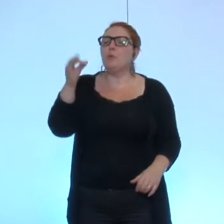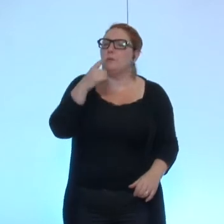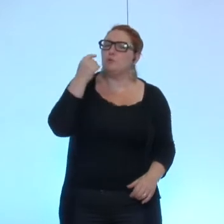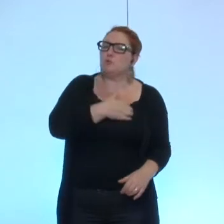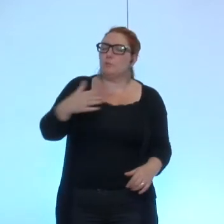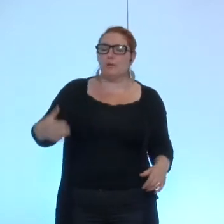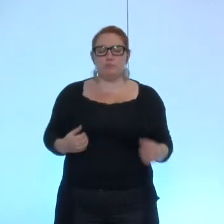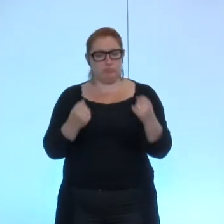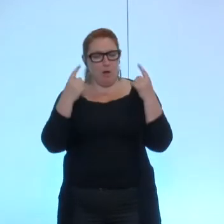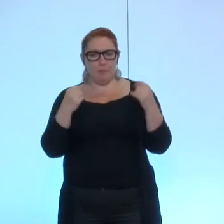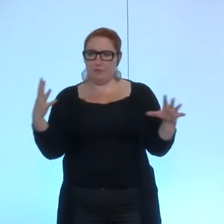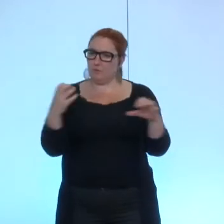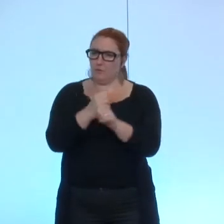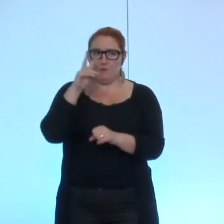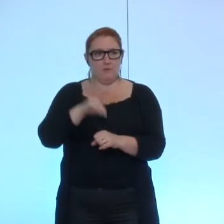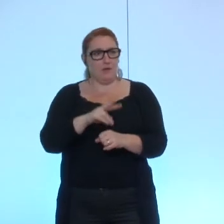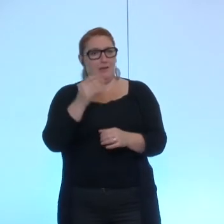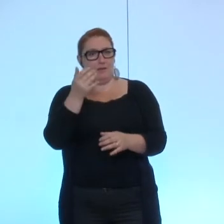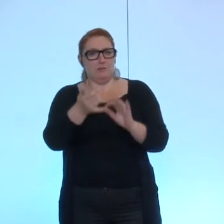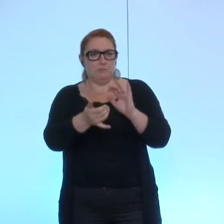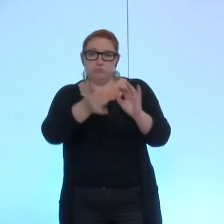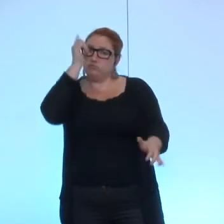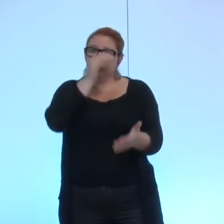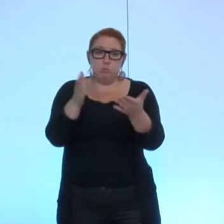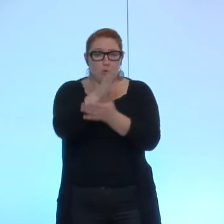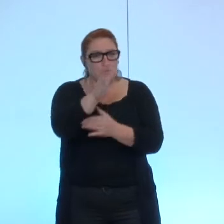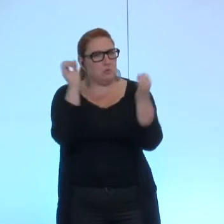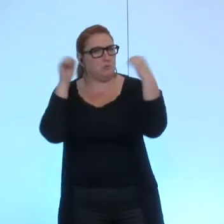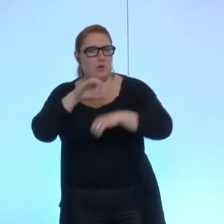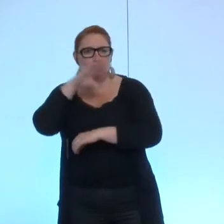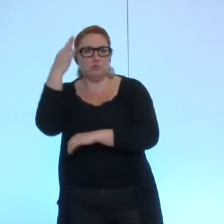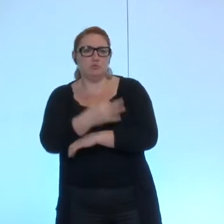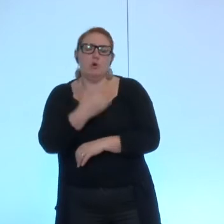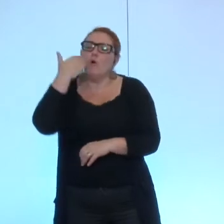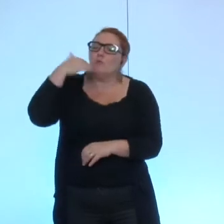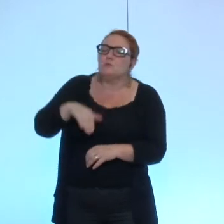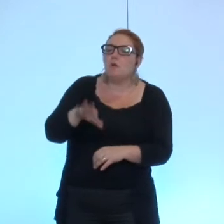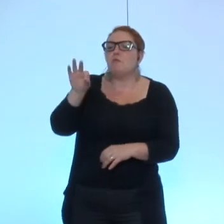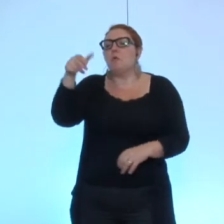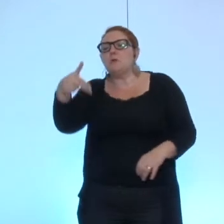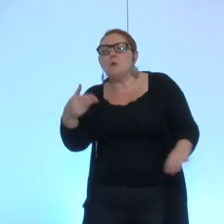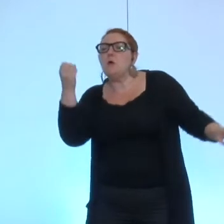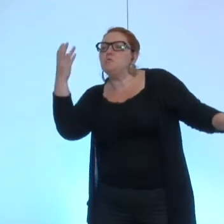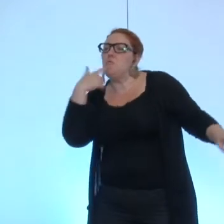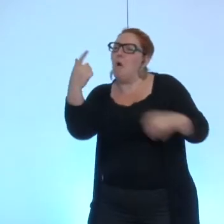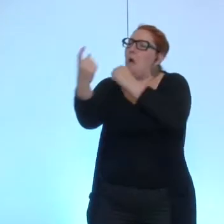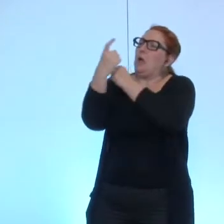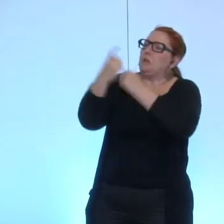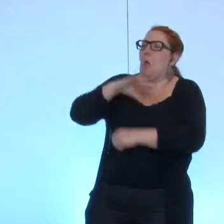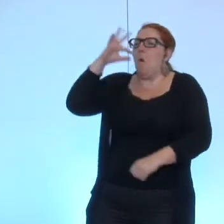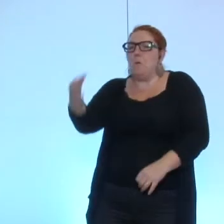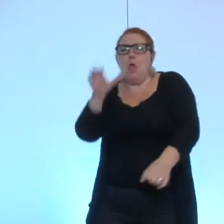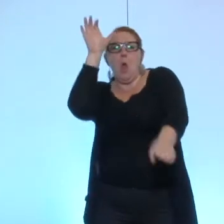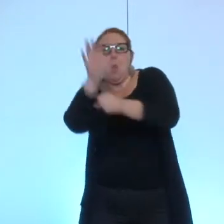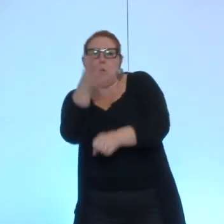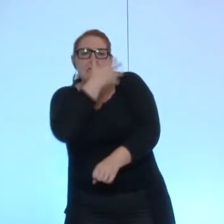dire que nous sommes tout à fait d'accord avec ce genre d'initiative comme vous le savez au Front National on dit toujours que nous sommes des gens aussi aux immigrés ou aux africains ou